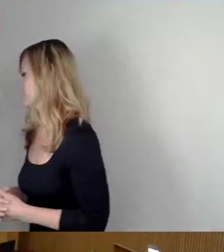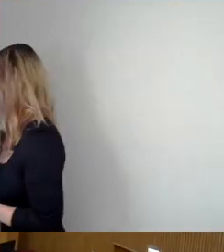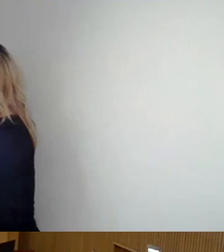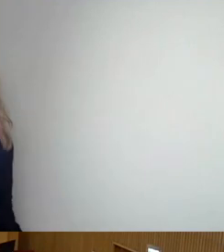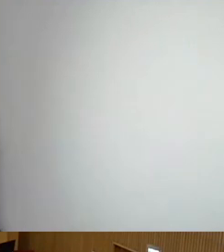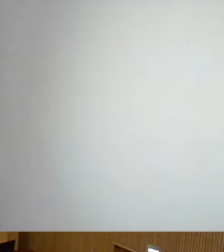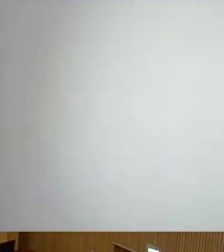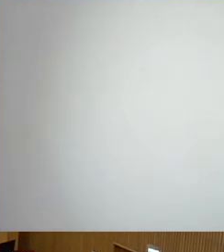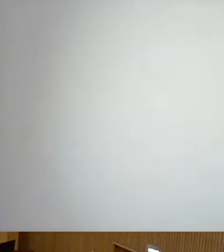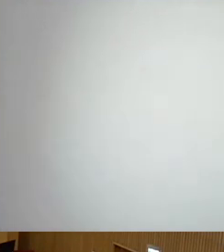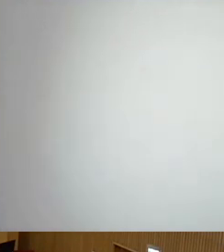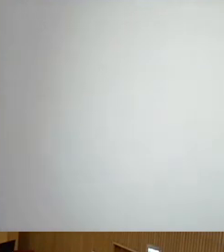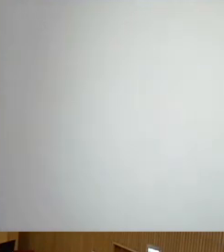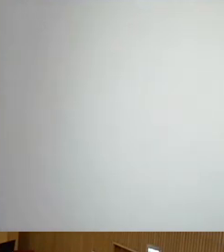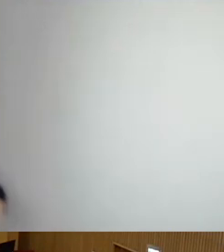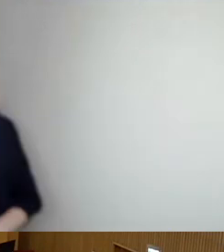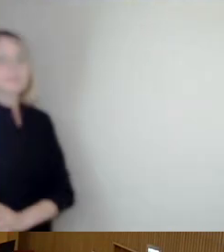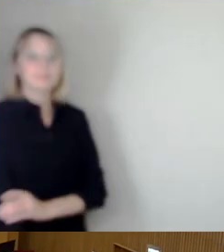Dann machen wir weiter mit Timo Wurz, bitte.